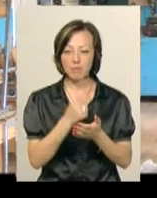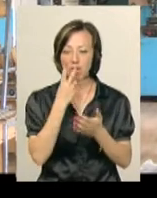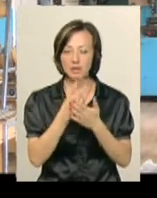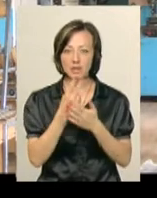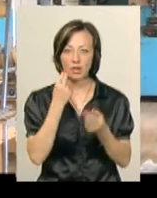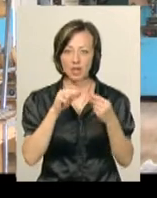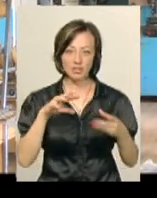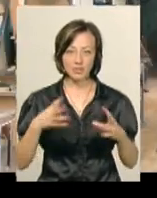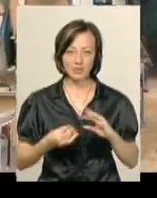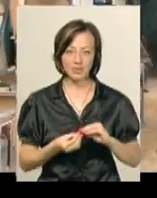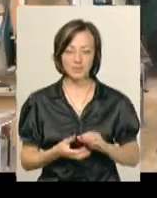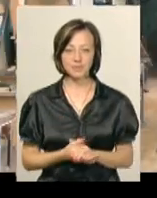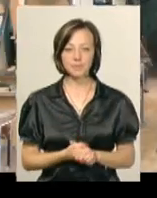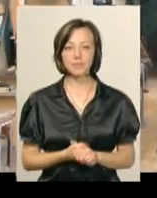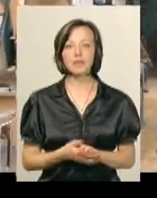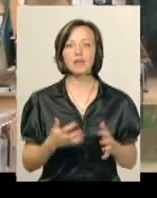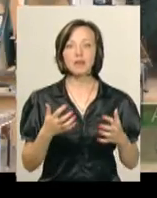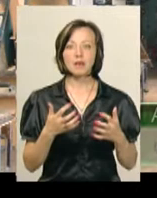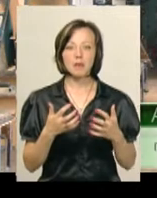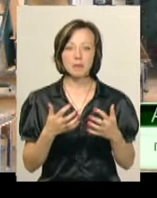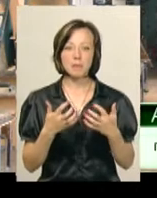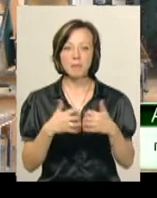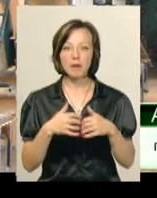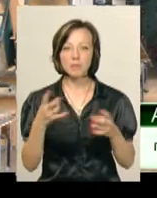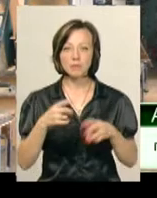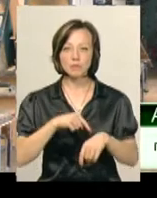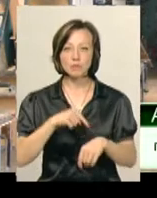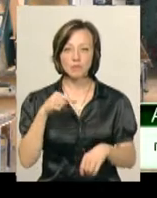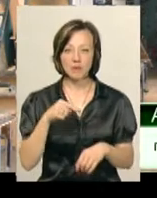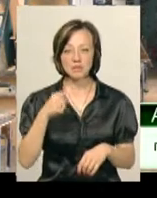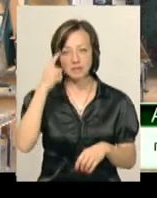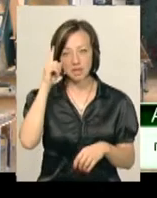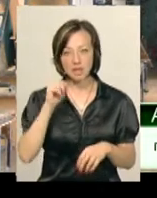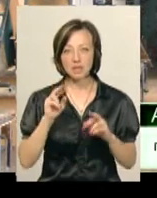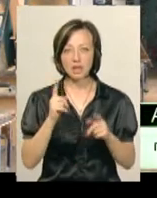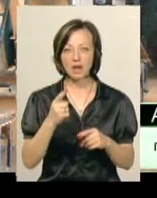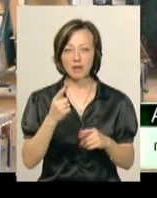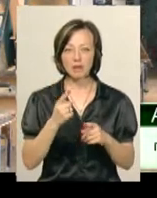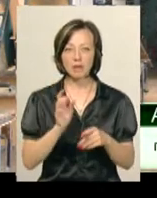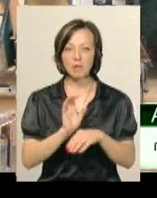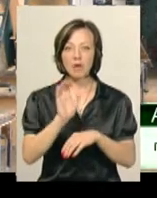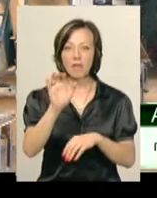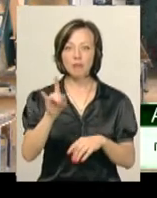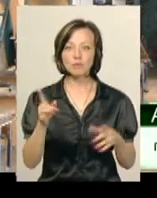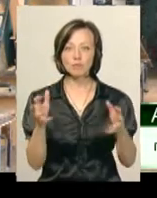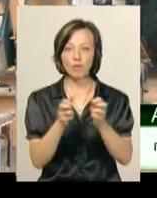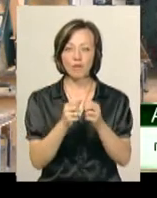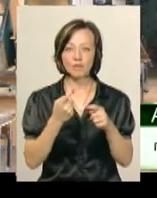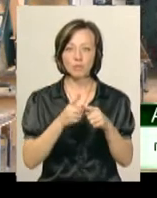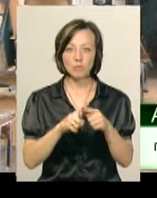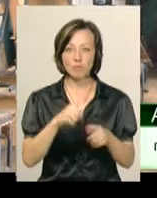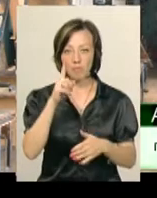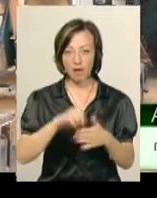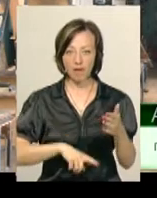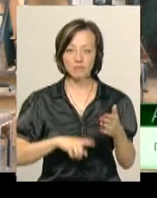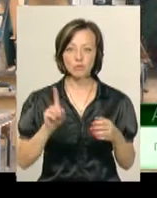найкращий результат. Механіка потрібно відчувати, потрібно знати, як подати йому модель, щоб він зловив, щоб він був